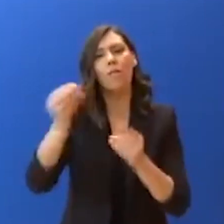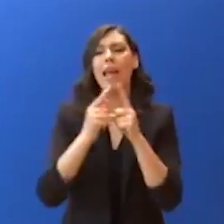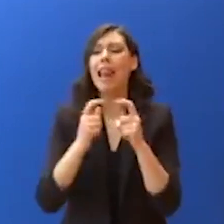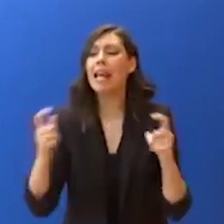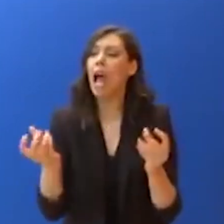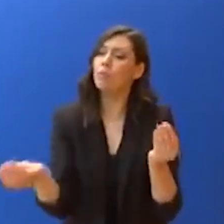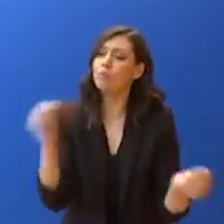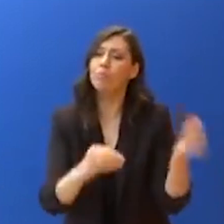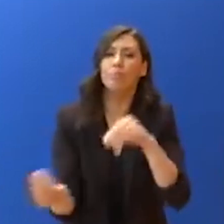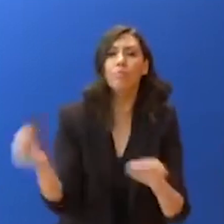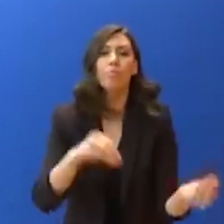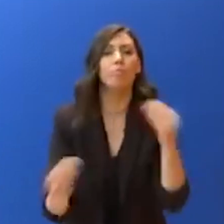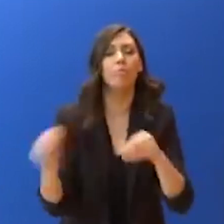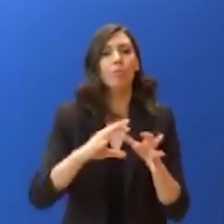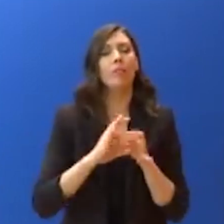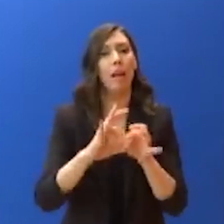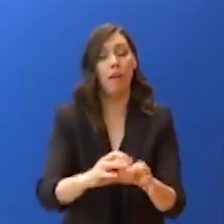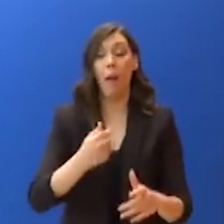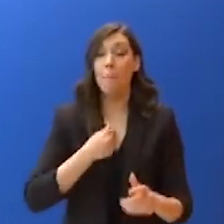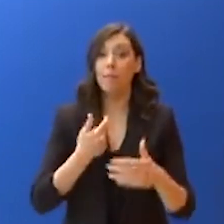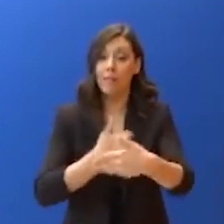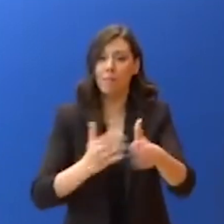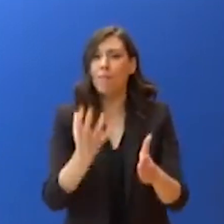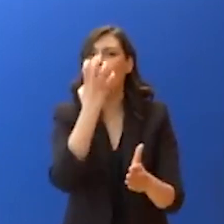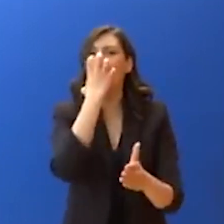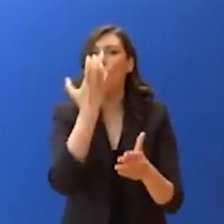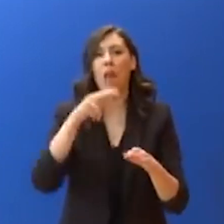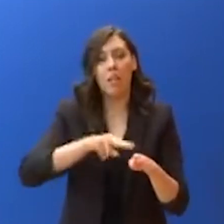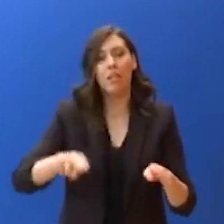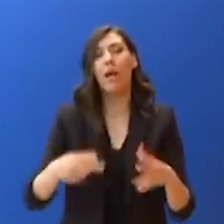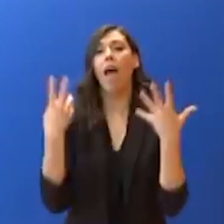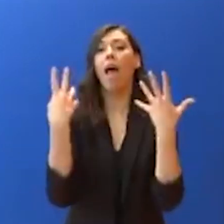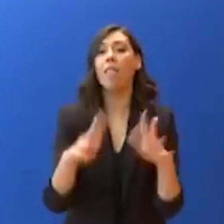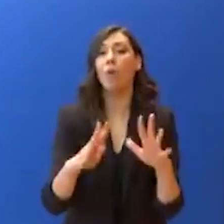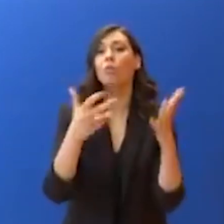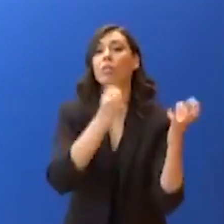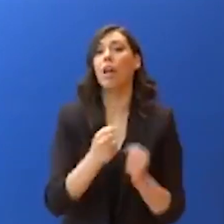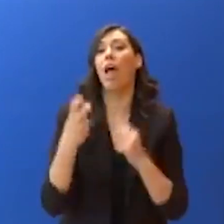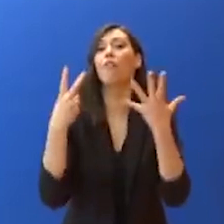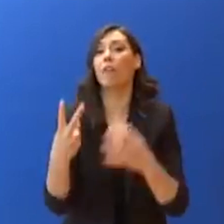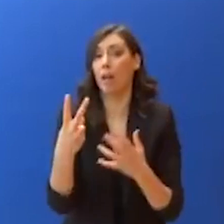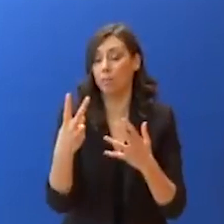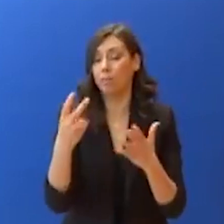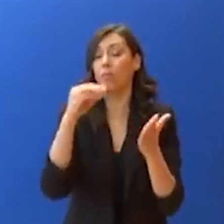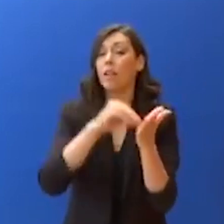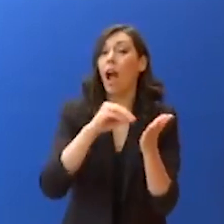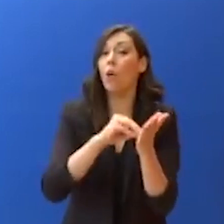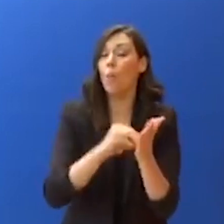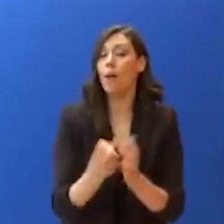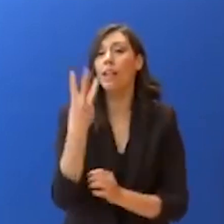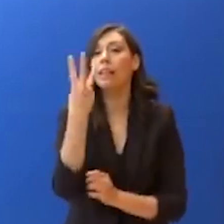από τις 565 στις 997. Παράλληλα, έχουν ήδη πραγματοποιηθεί 3